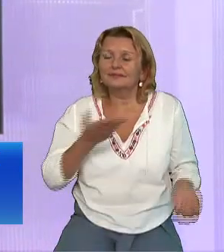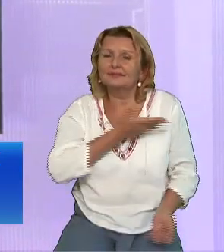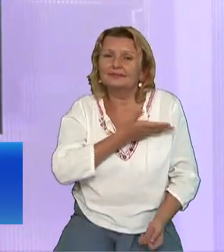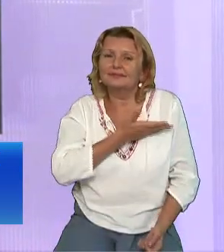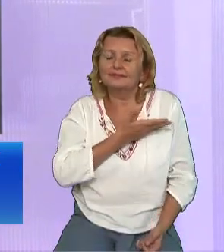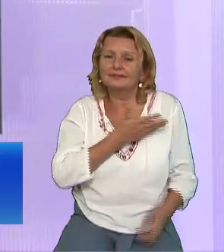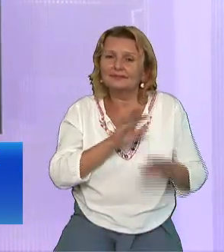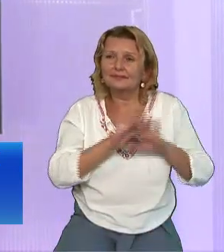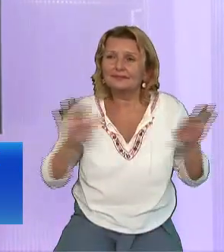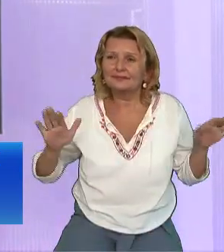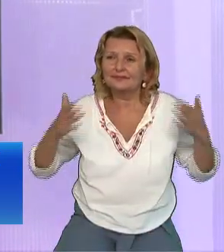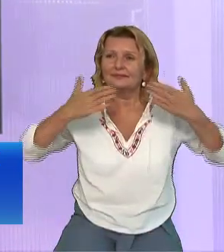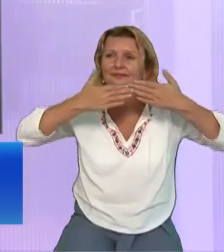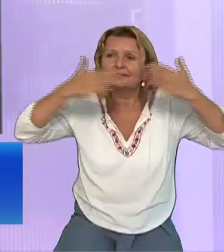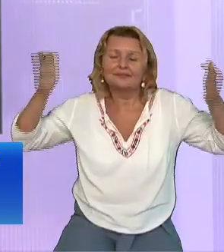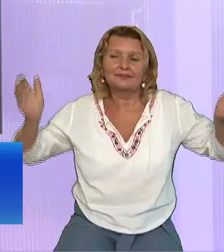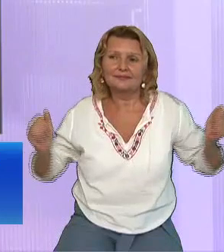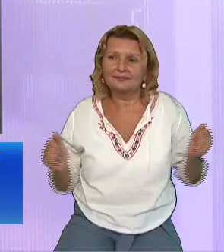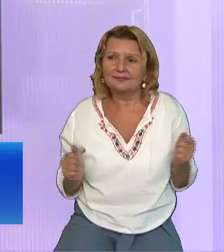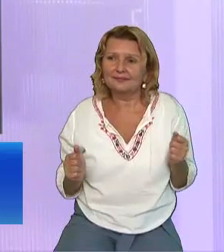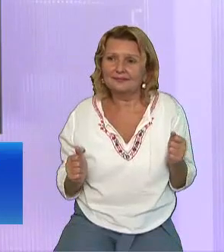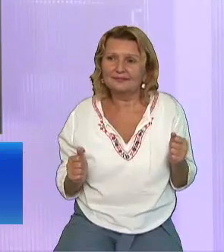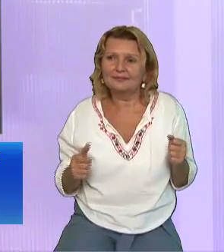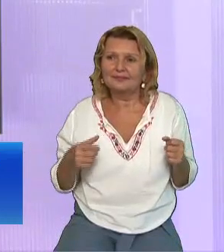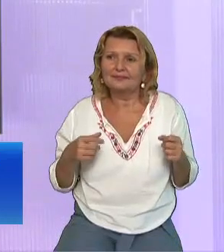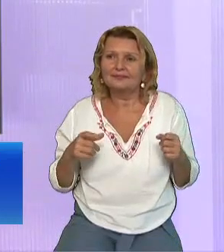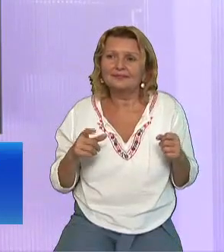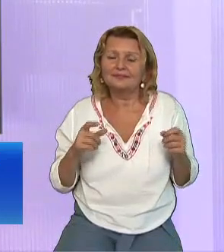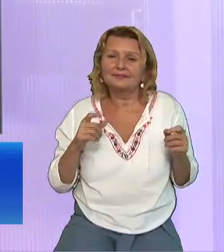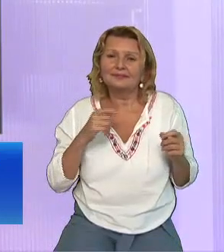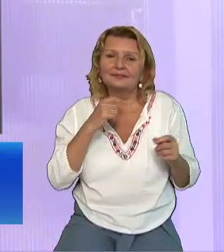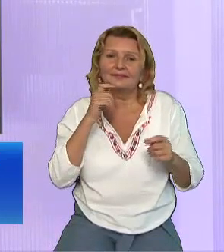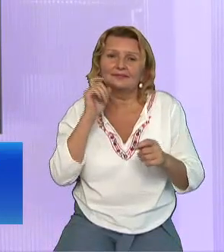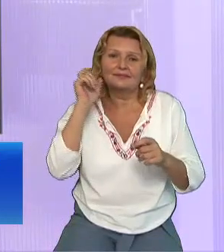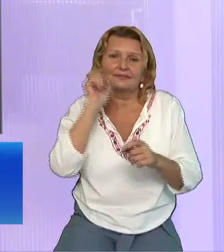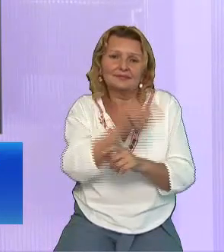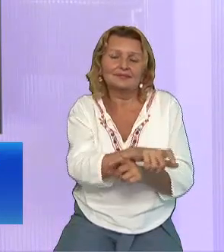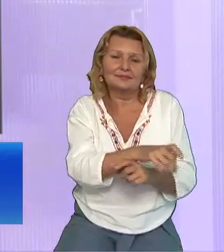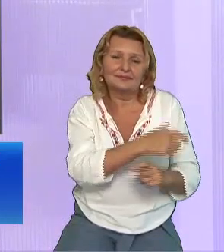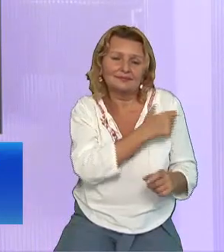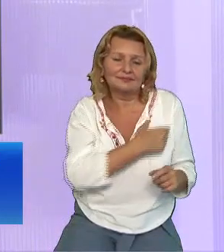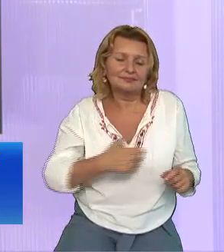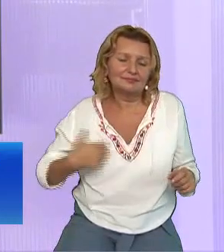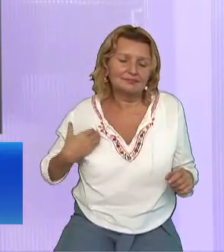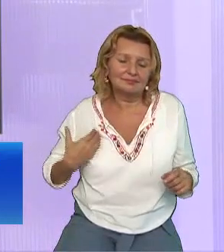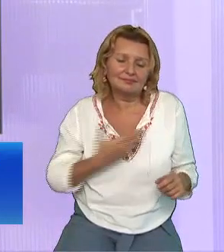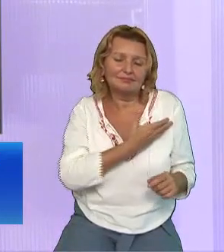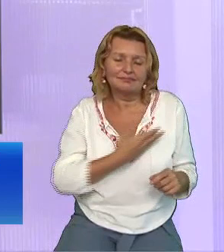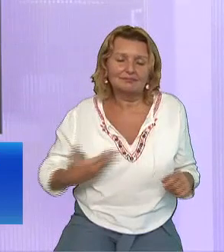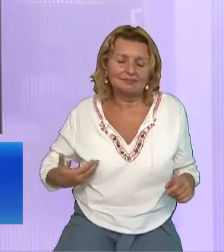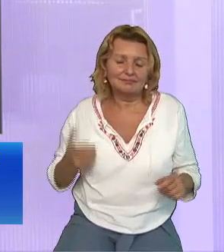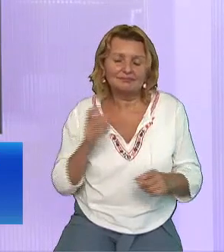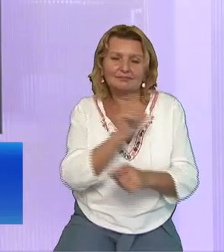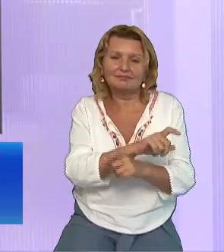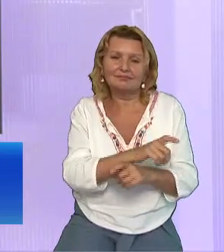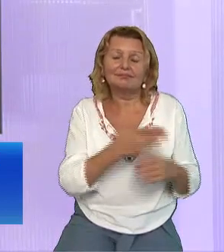Ioan capitolul 12 versetul 10 Este unul dintre cele mai triste texte din Biblie În unde zice așa Preoții cei mai de